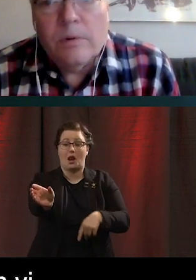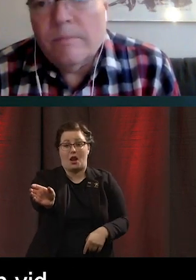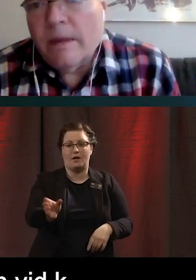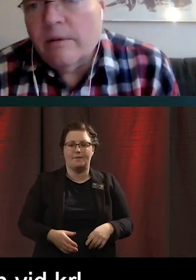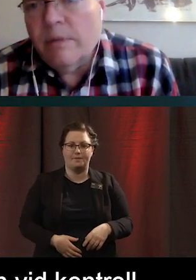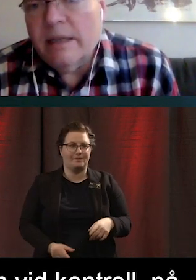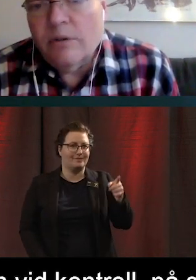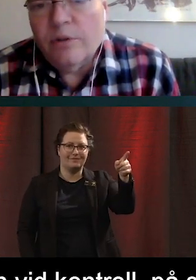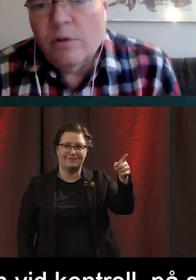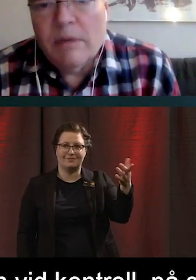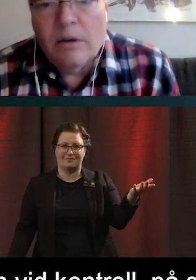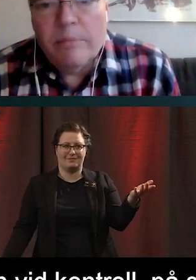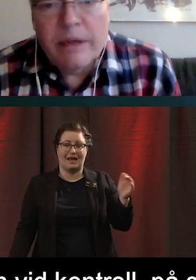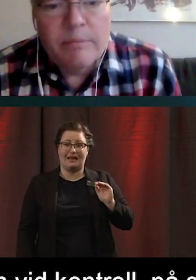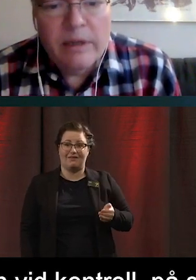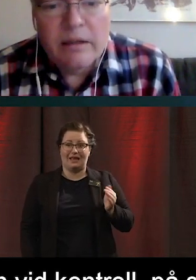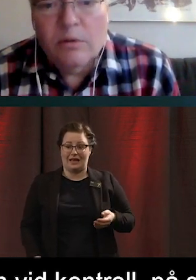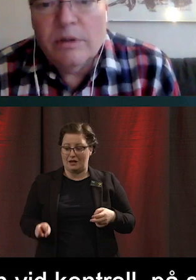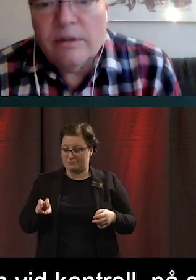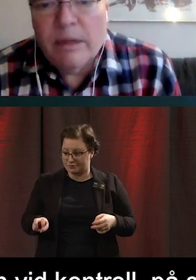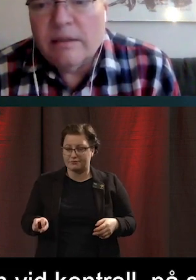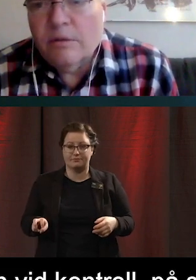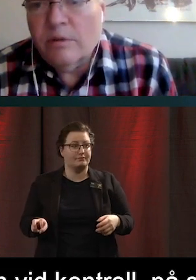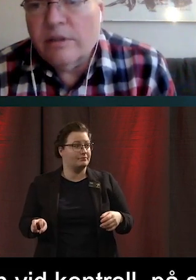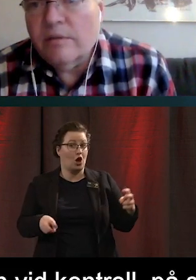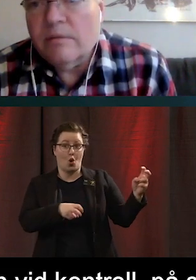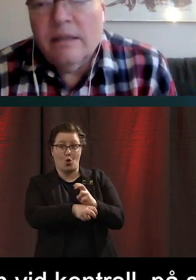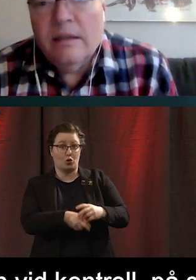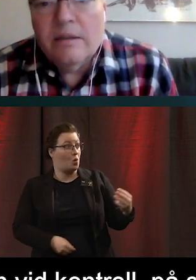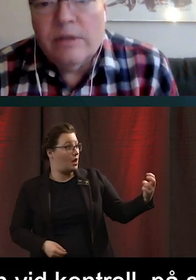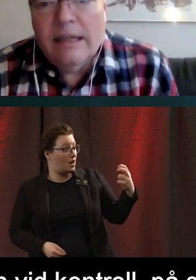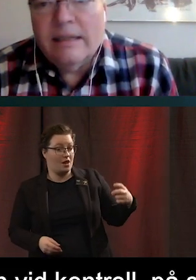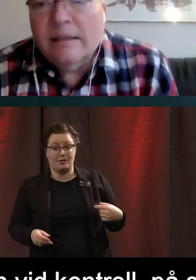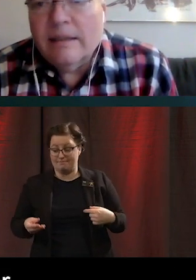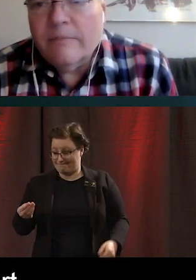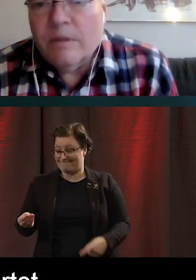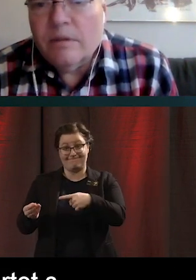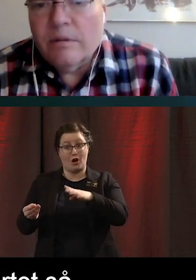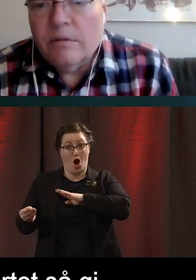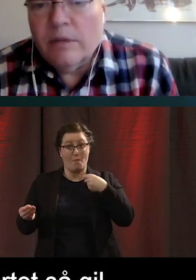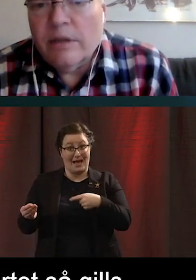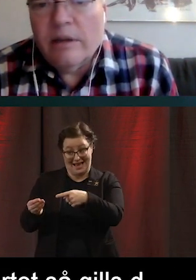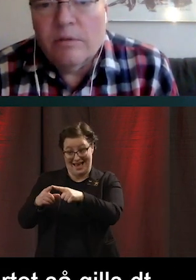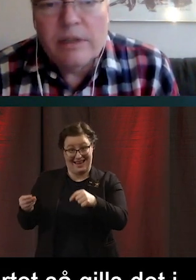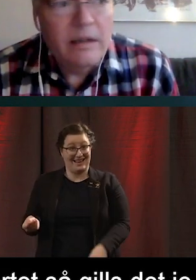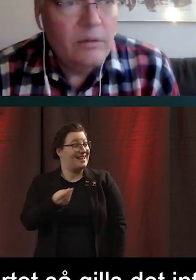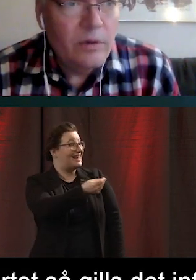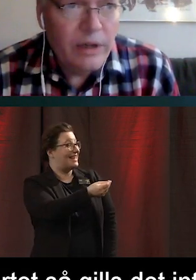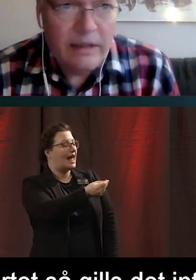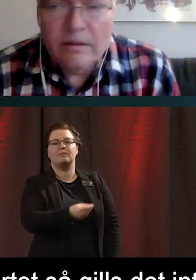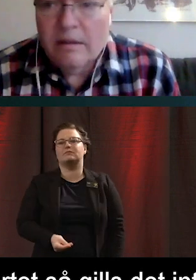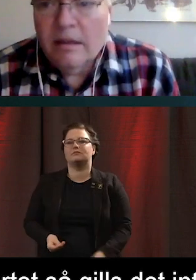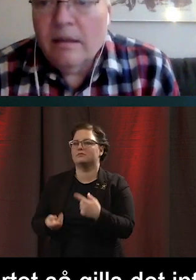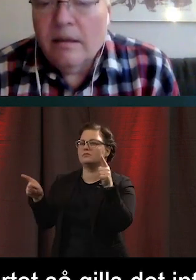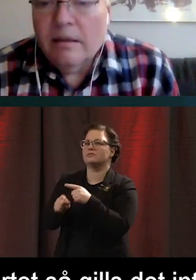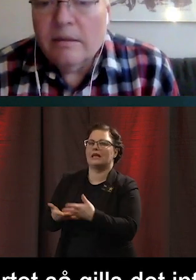Och när det då blir kontroll och man har pengar på det här plastkortet så gills inte det. Och det gör att hon känner att hon